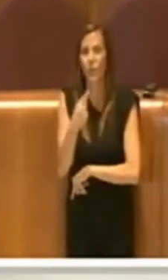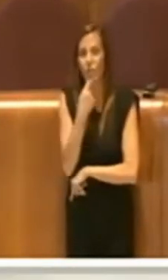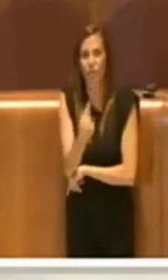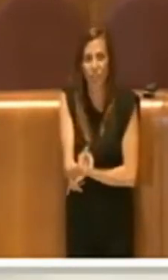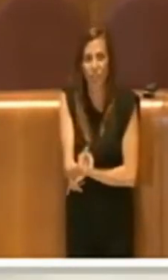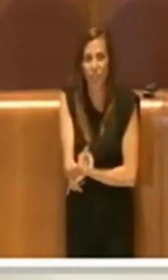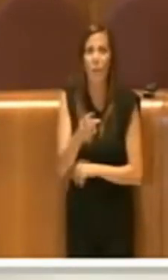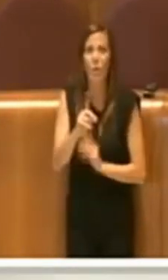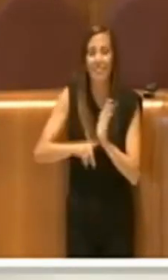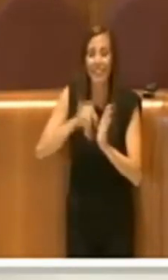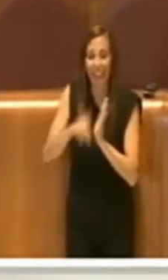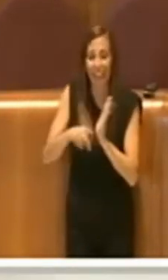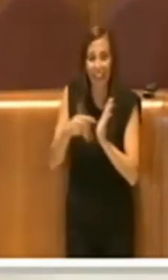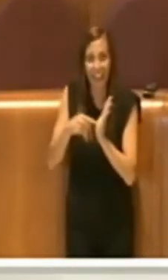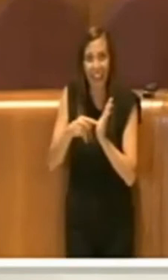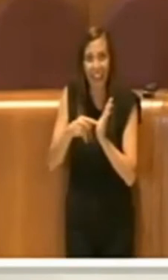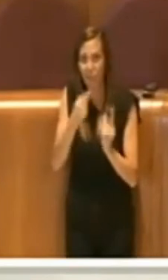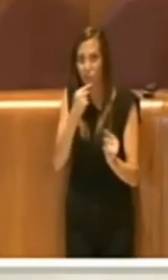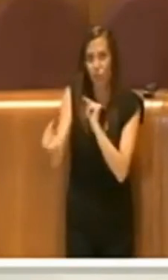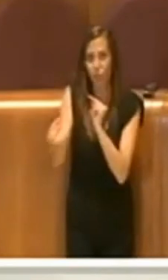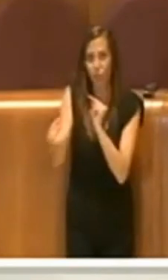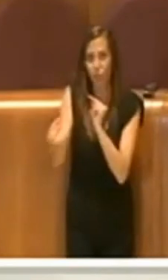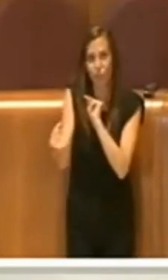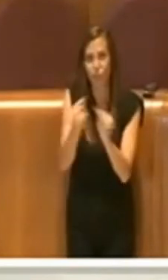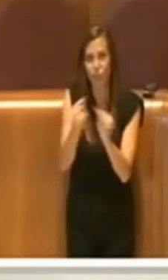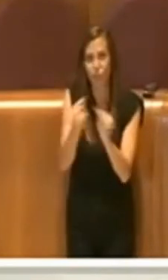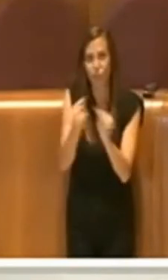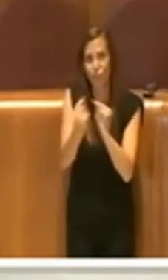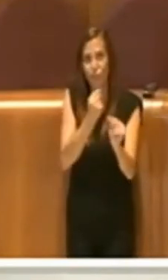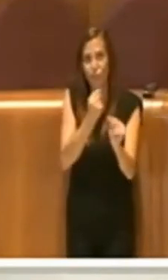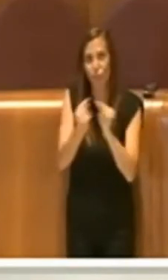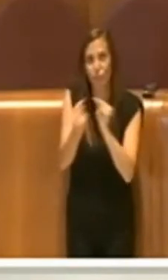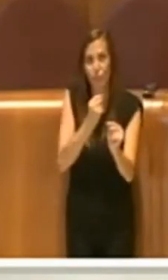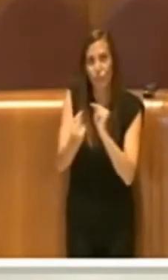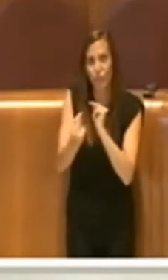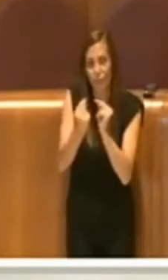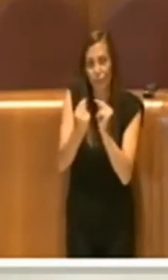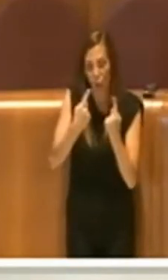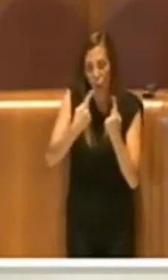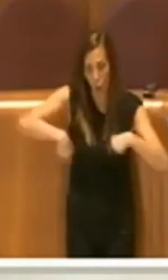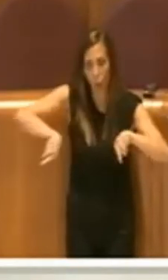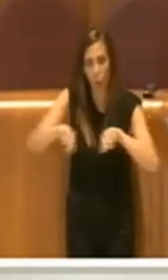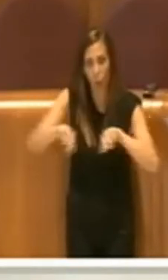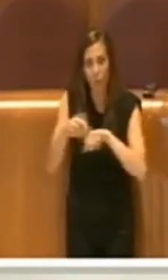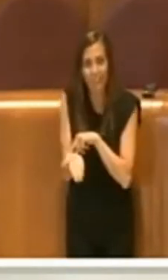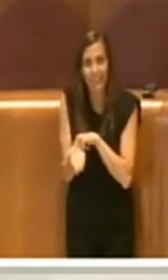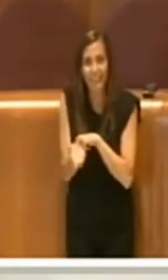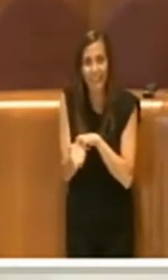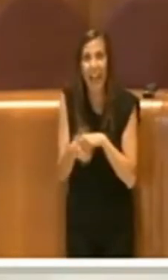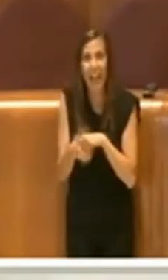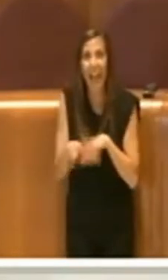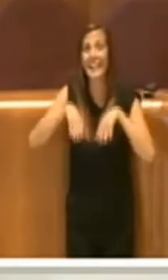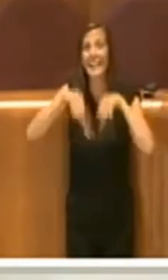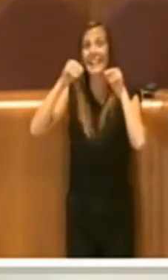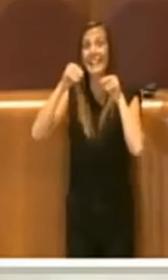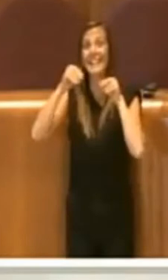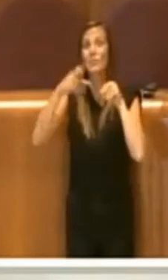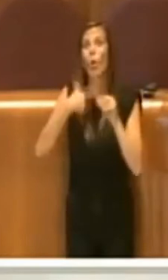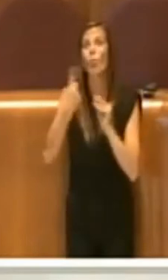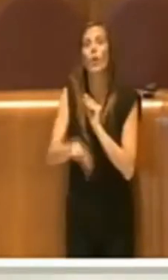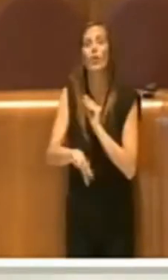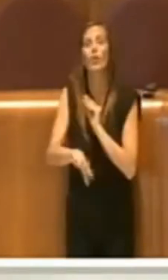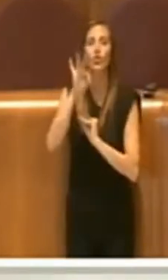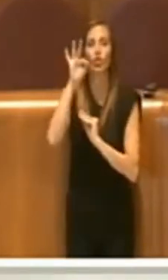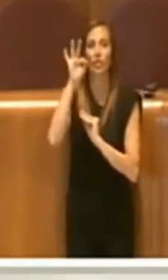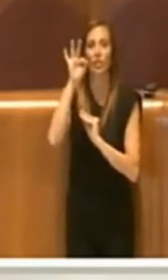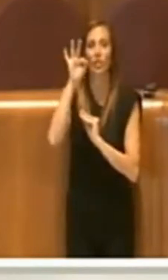con le delibere che abbiamo trattato in questo consiglio. All'inizio abbiamo avuto un indirizzo,